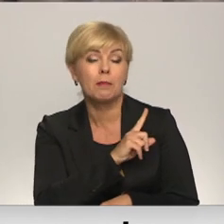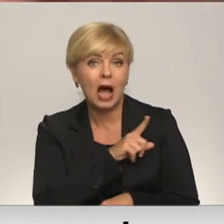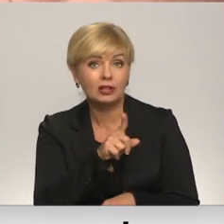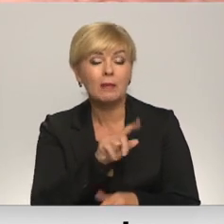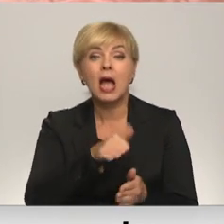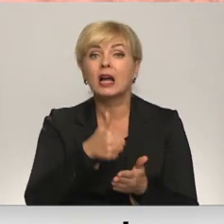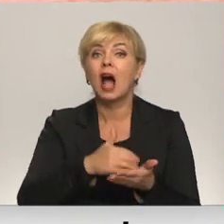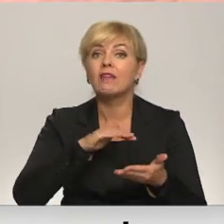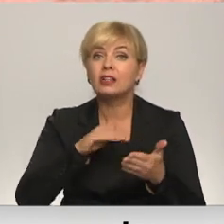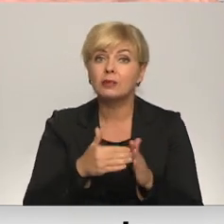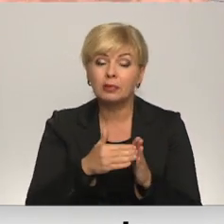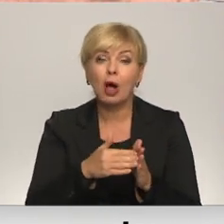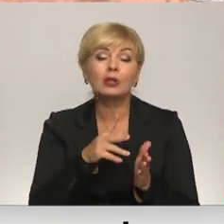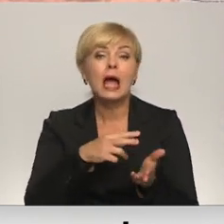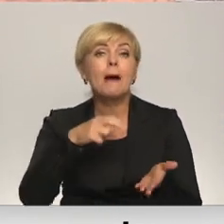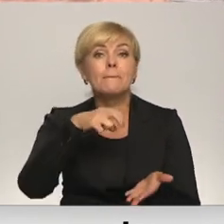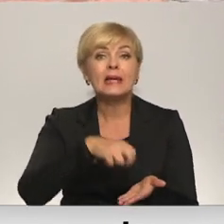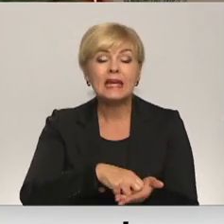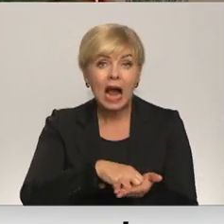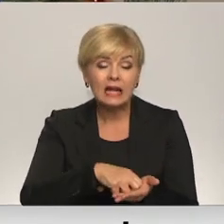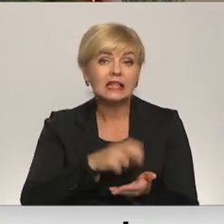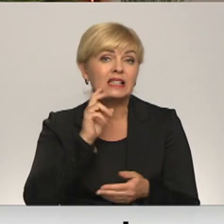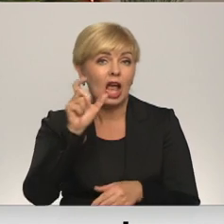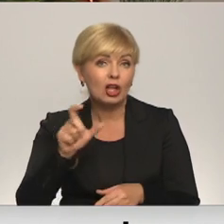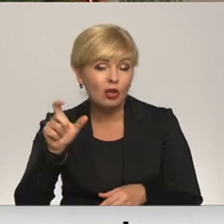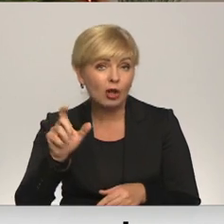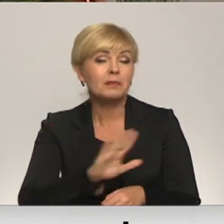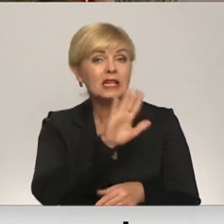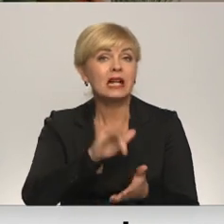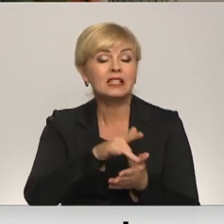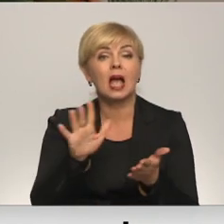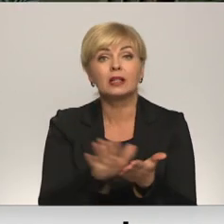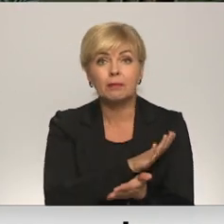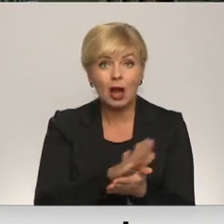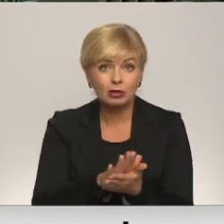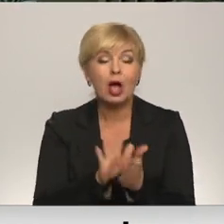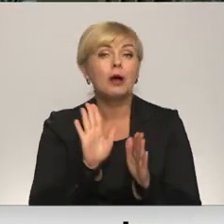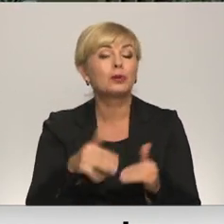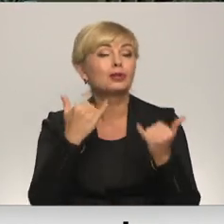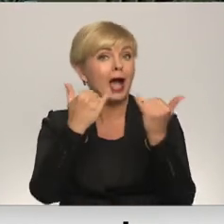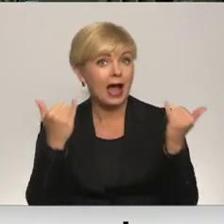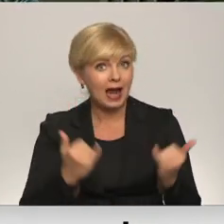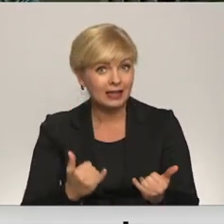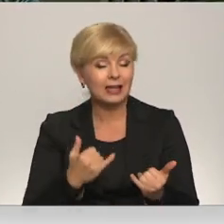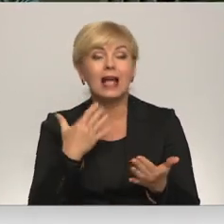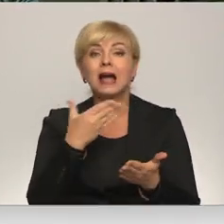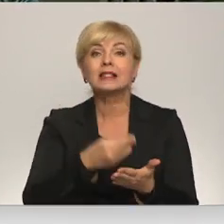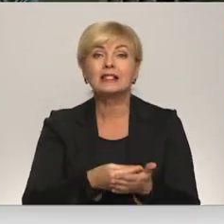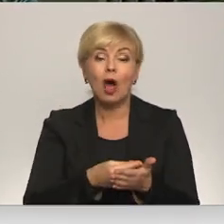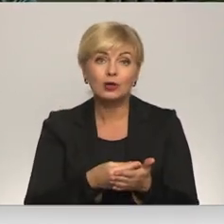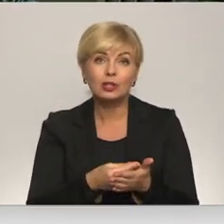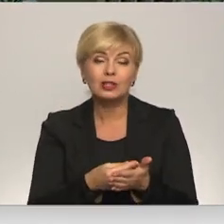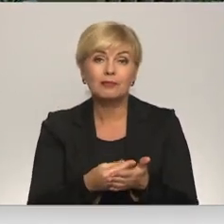Galvaspilsētā deklarētajiem senioriem dienas centrs ir bez maksas, un šogad centrā būs arī eglīte. Mums būs neliels savs saviesīgas